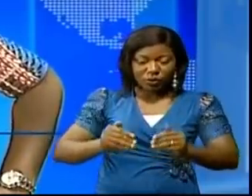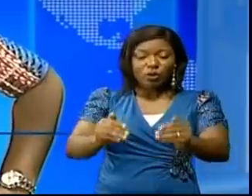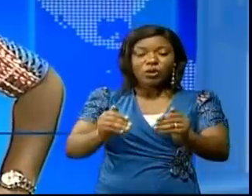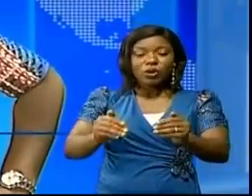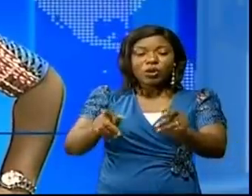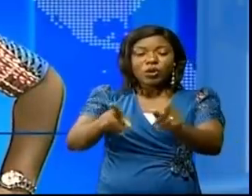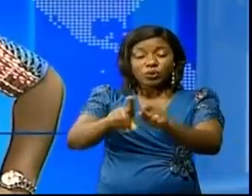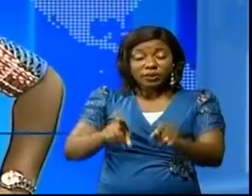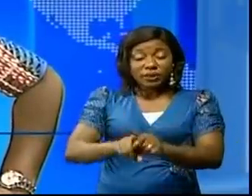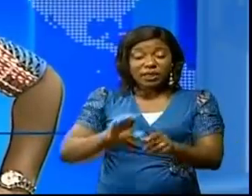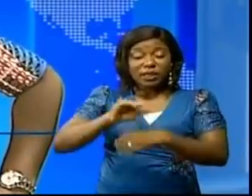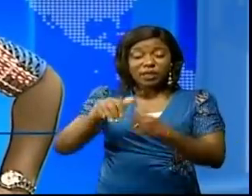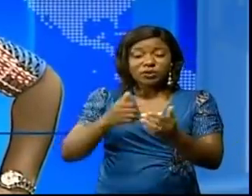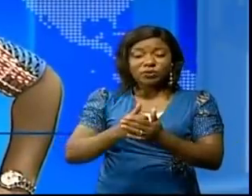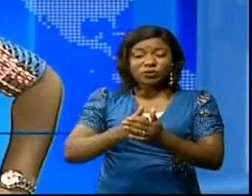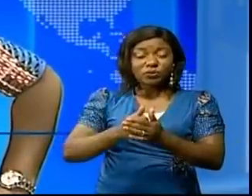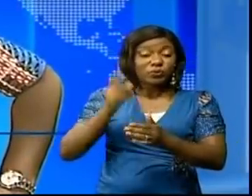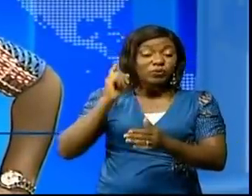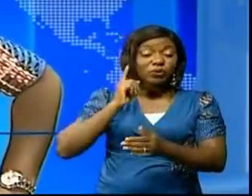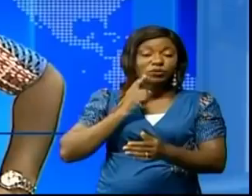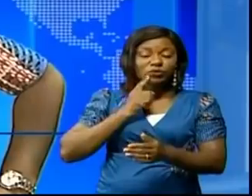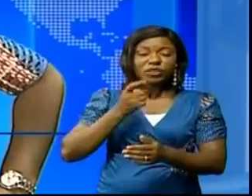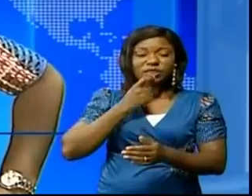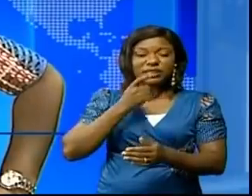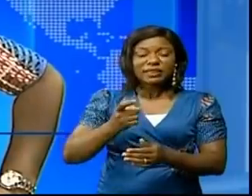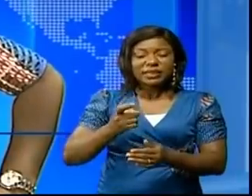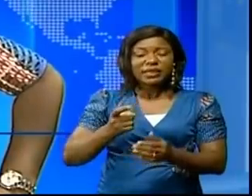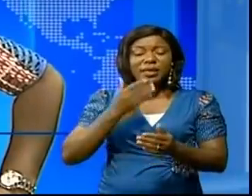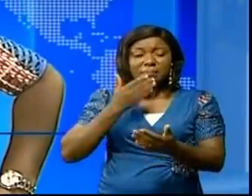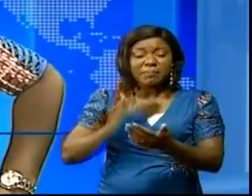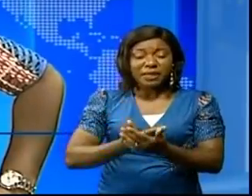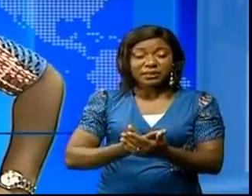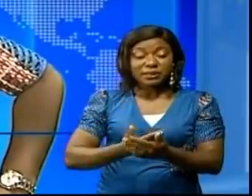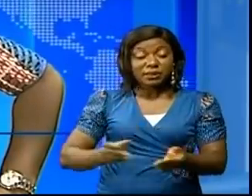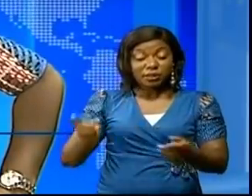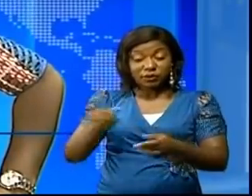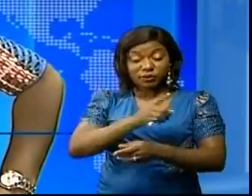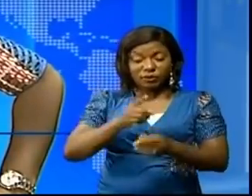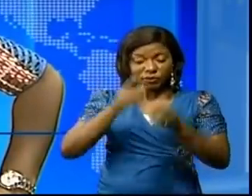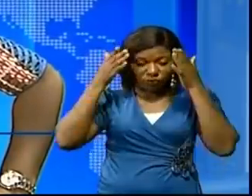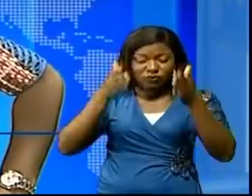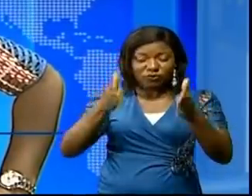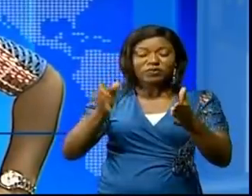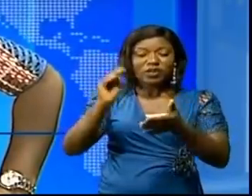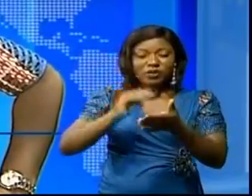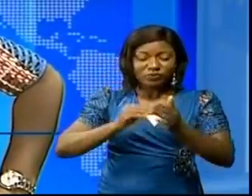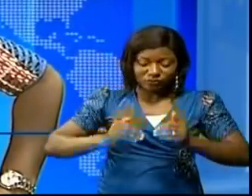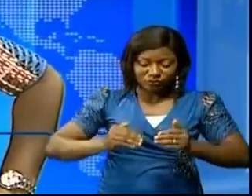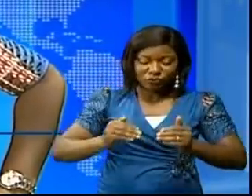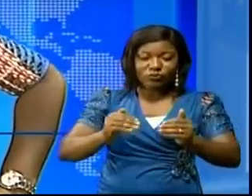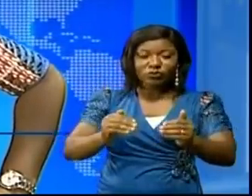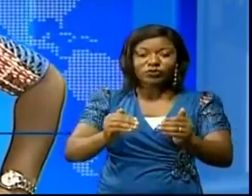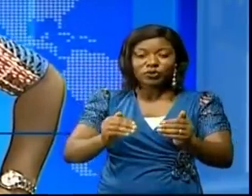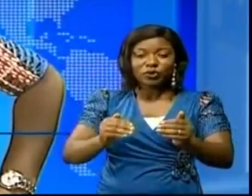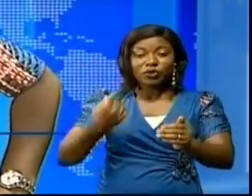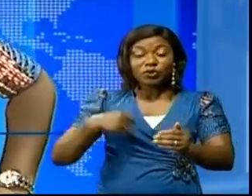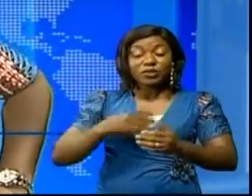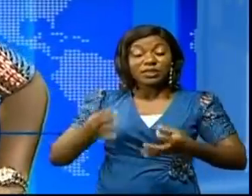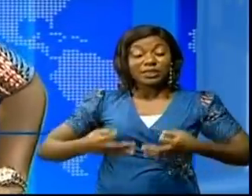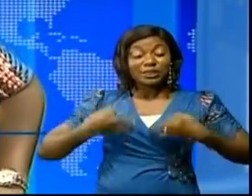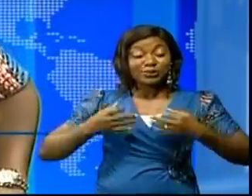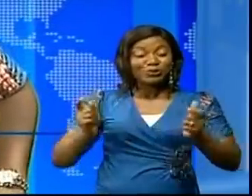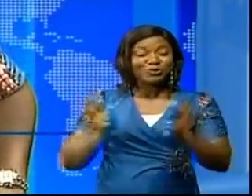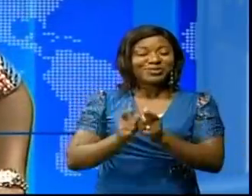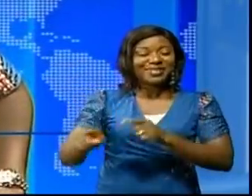écrit par Keren Kankolongo et avec Pauline Kabobou l'interprète de Malentendant. Nous avons eu le plaisir